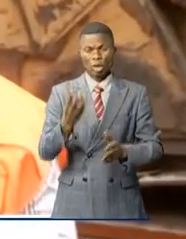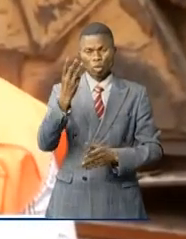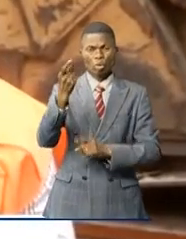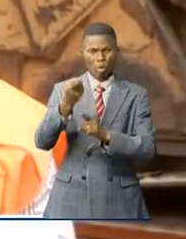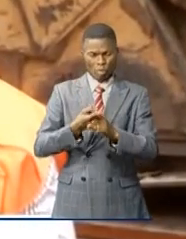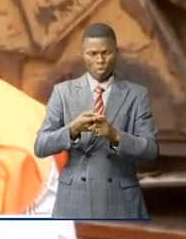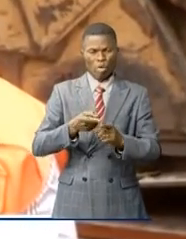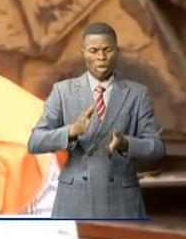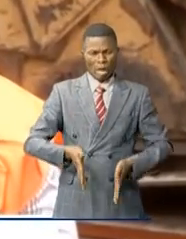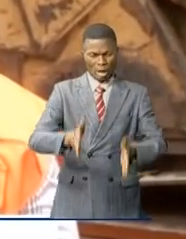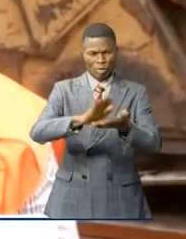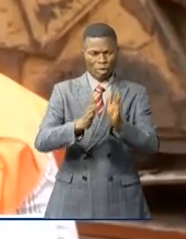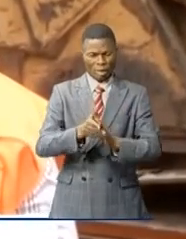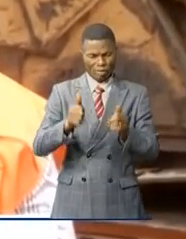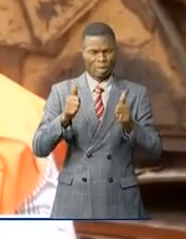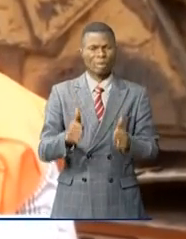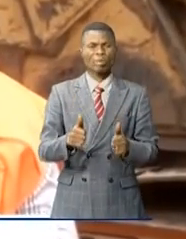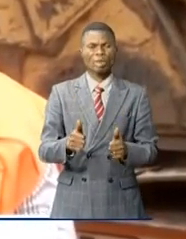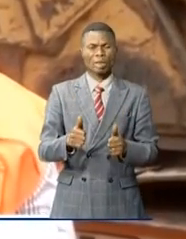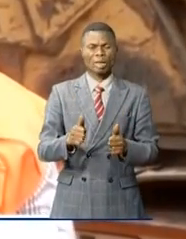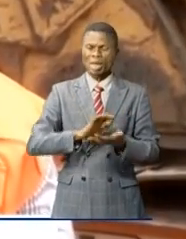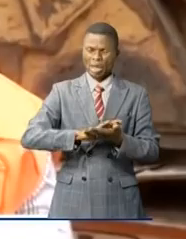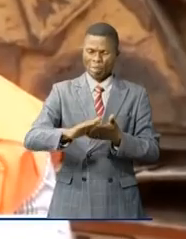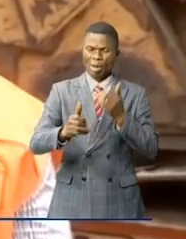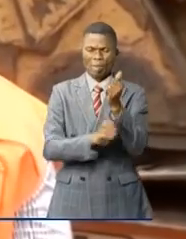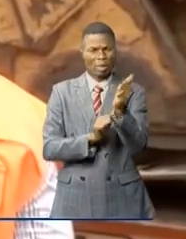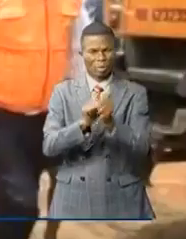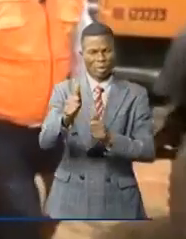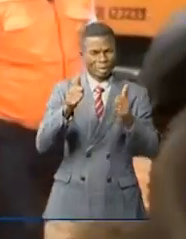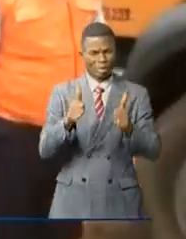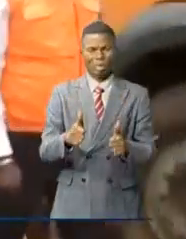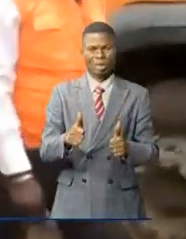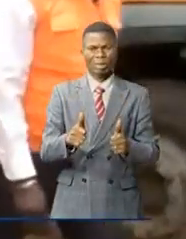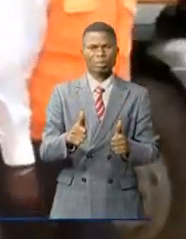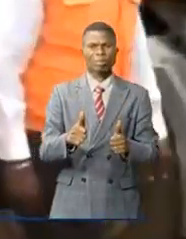la route peut être carrossable, le voie peut circuler sans problème.